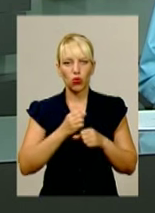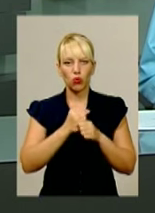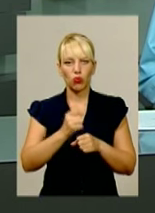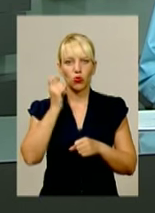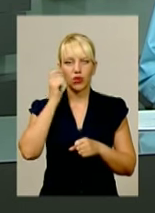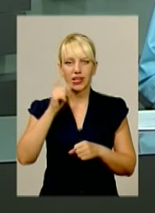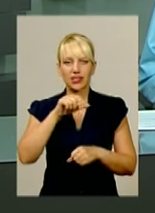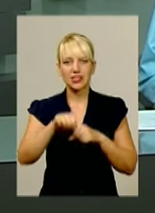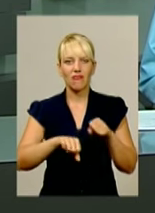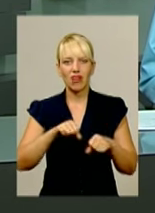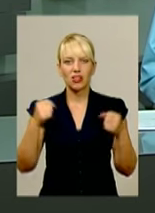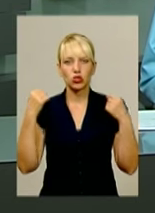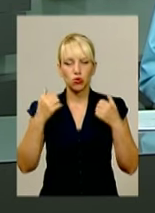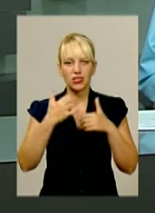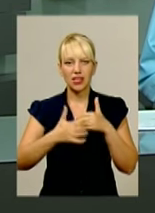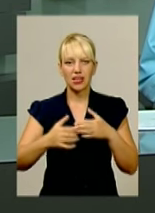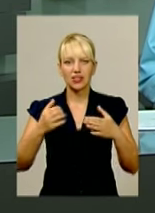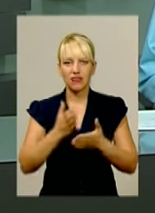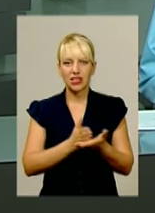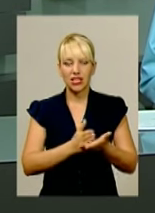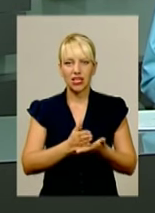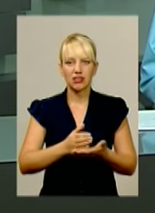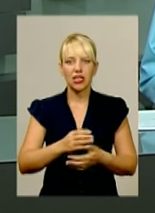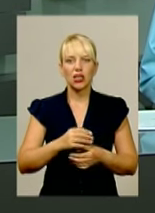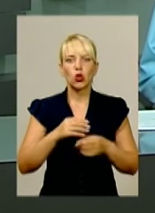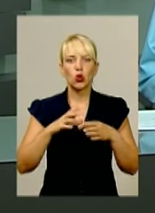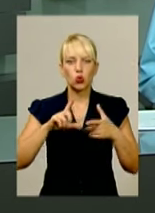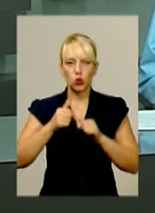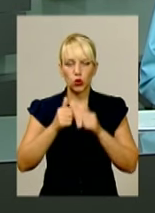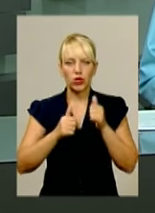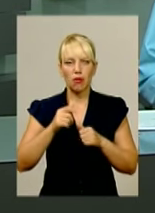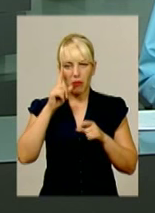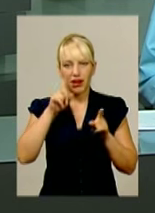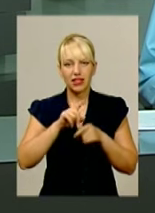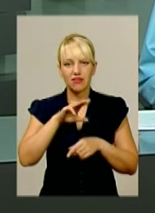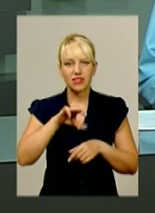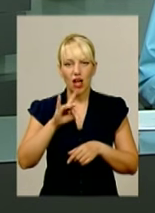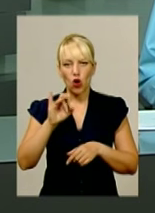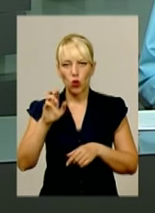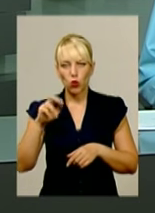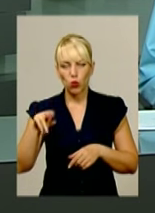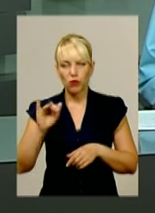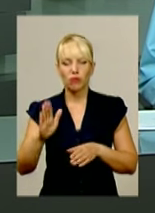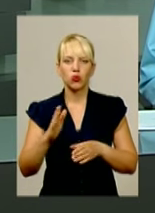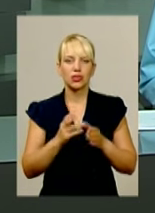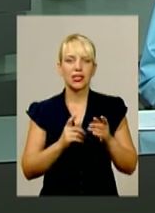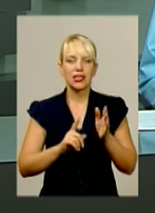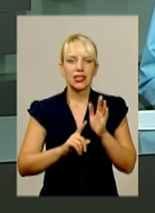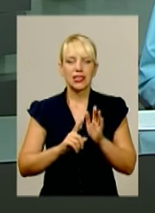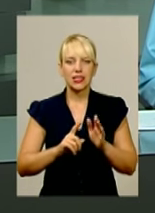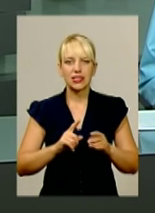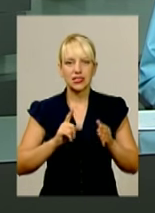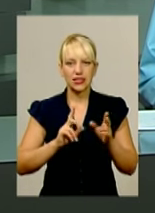України з велоспорту серед ветеранів. Тур братів-стародубів стартуватиме вже 19-й раз. Вони заплановані на